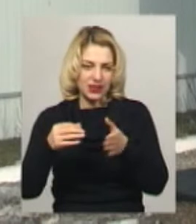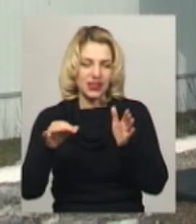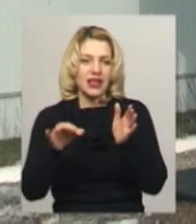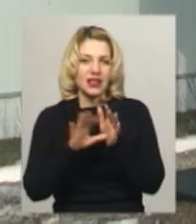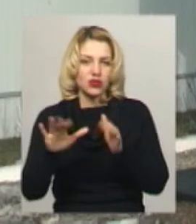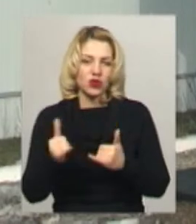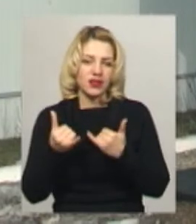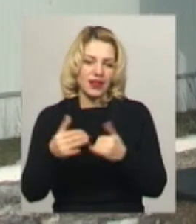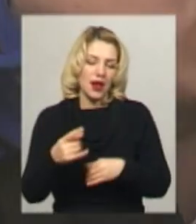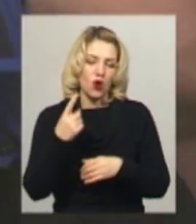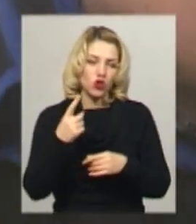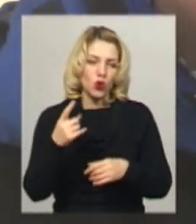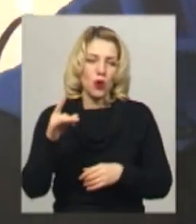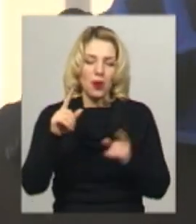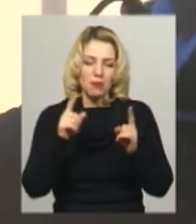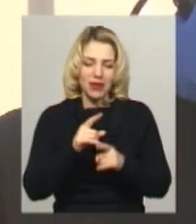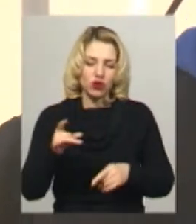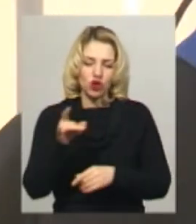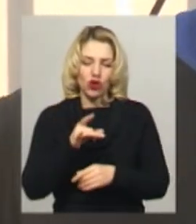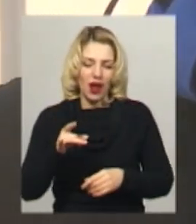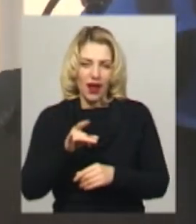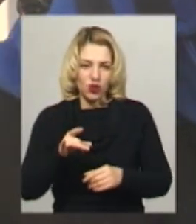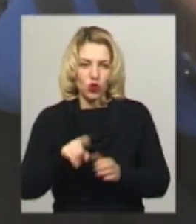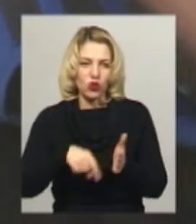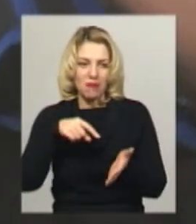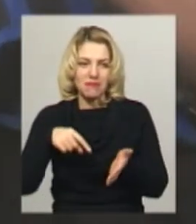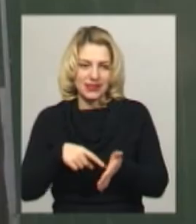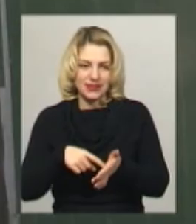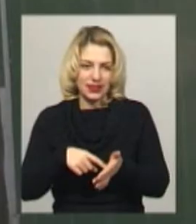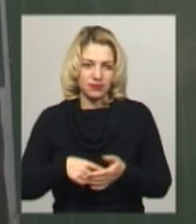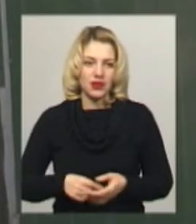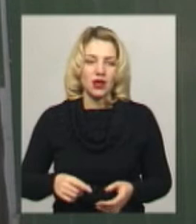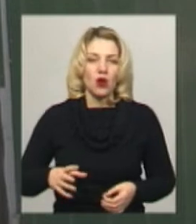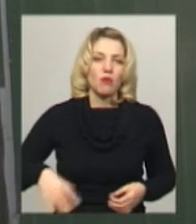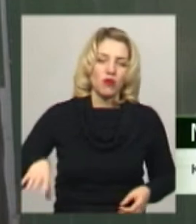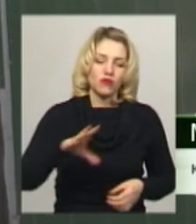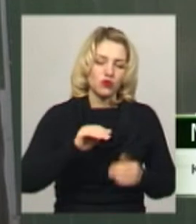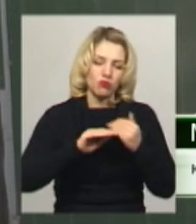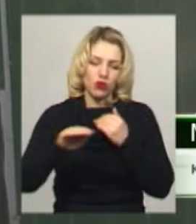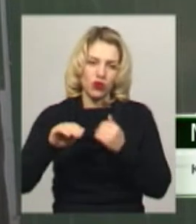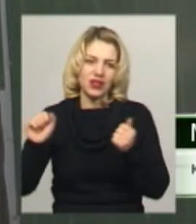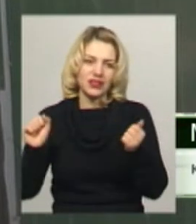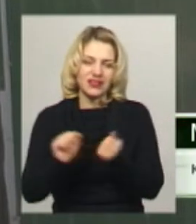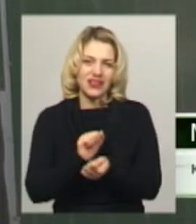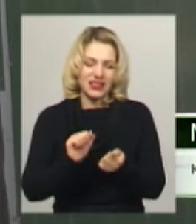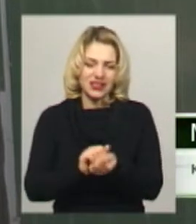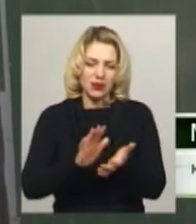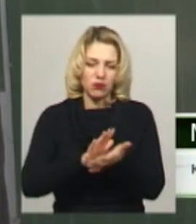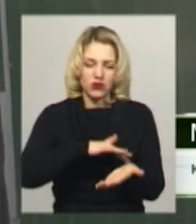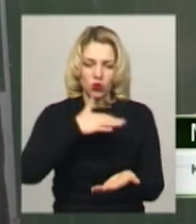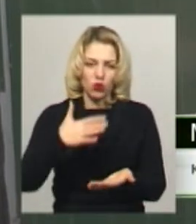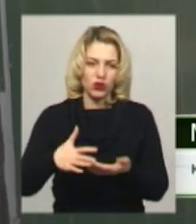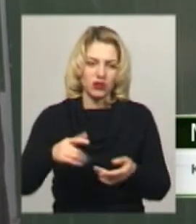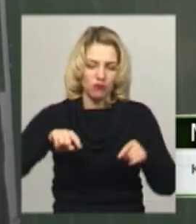міста, пояснує інженер-енергетик газоелектрогенераторної станції Євген Окулик. По всьому полігоні твердих побутових відходів пробурено